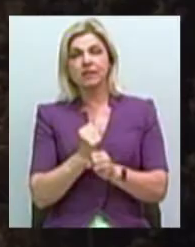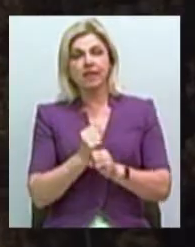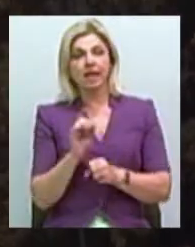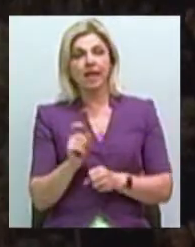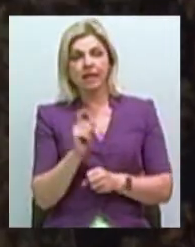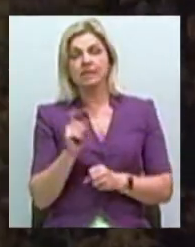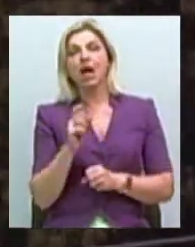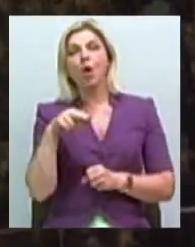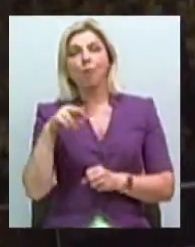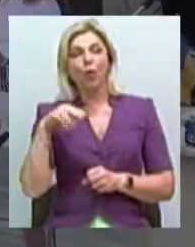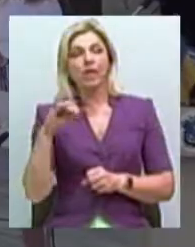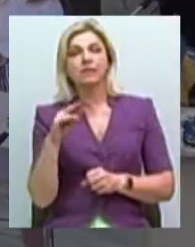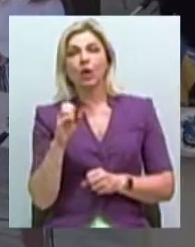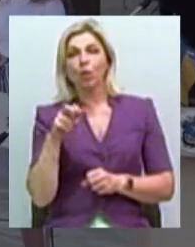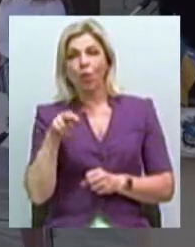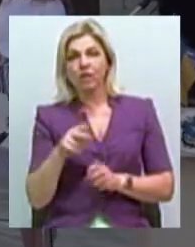Висота – 3,5 метри.